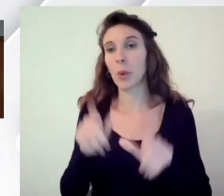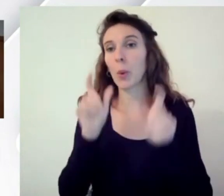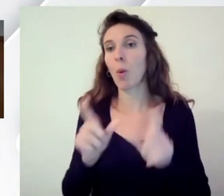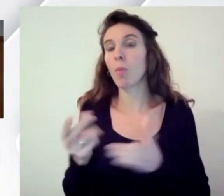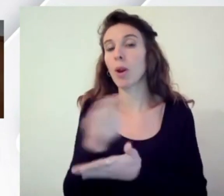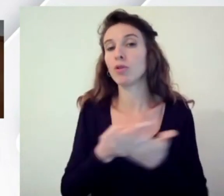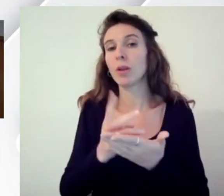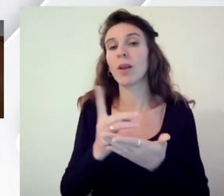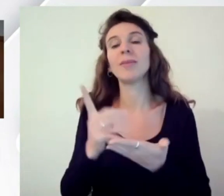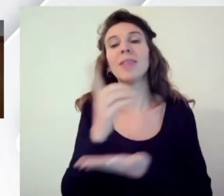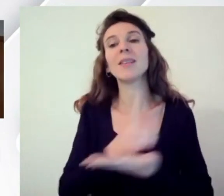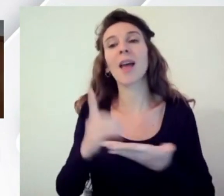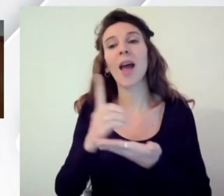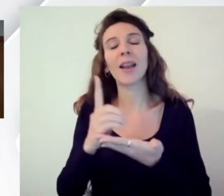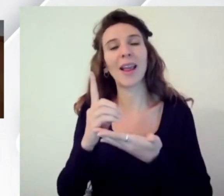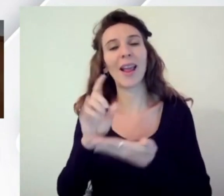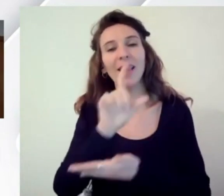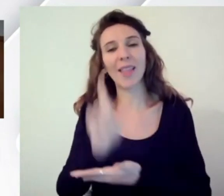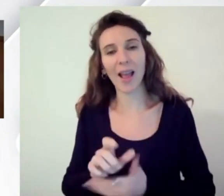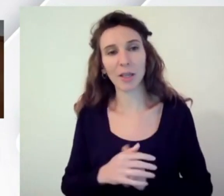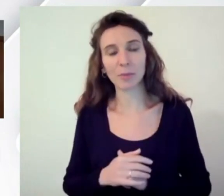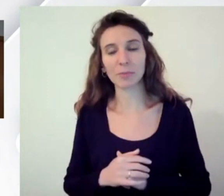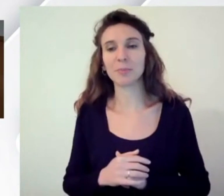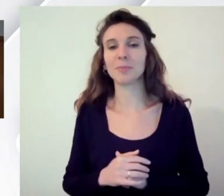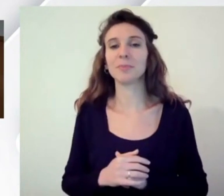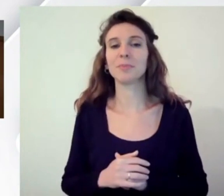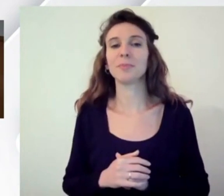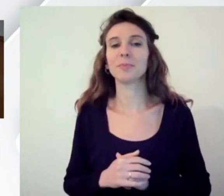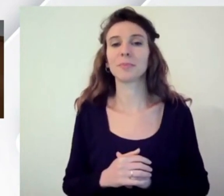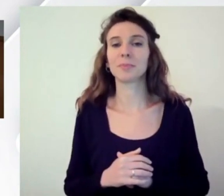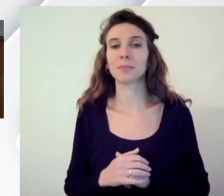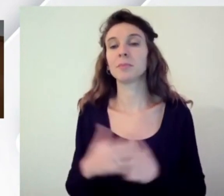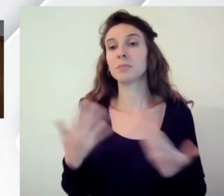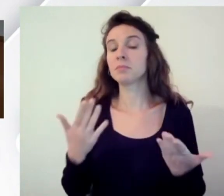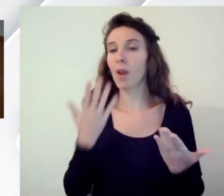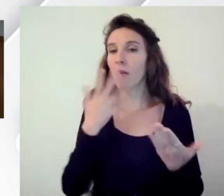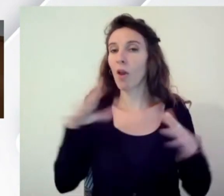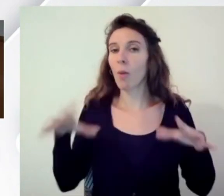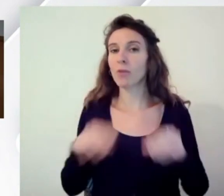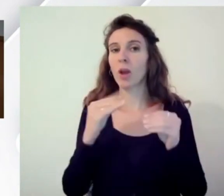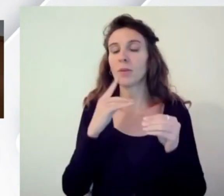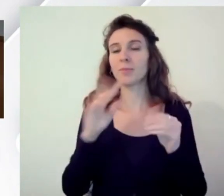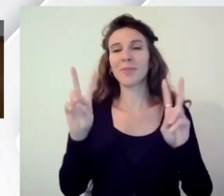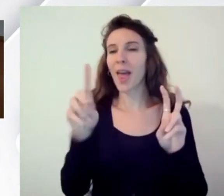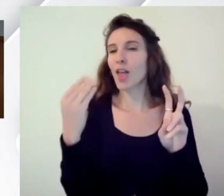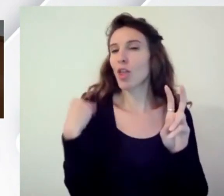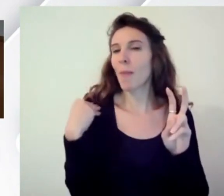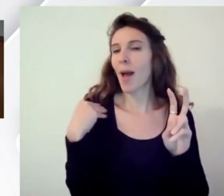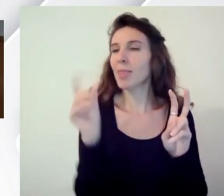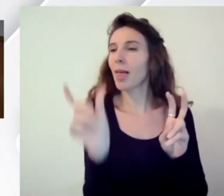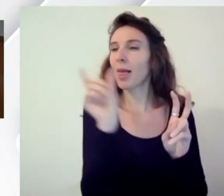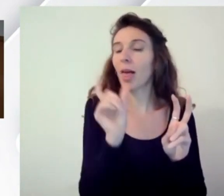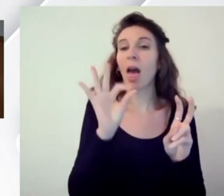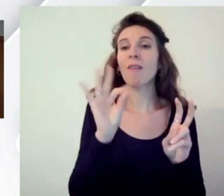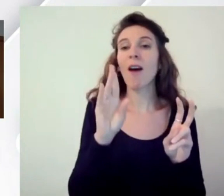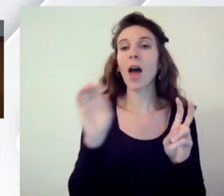Designers Italia io inizierei intanto mettendo l'accento sulla parola fare della tua domanda il dire